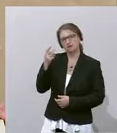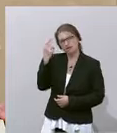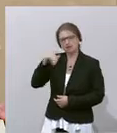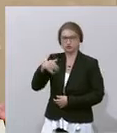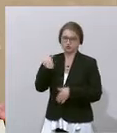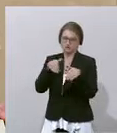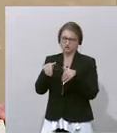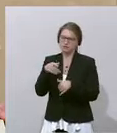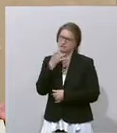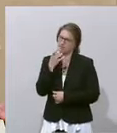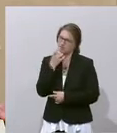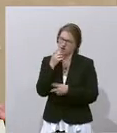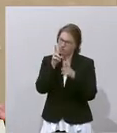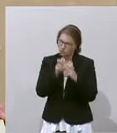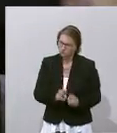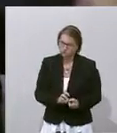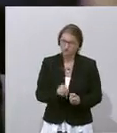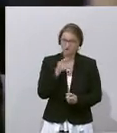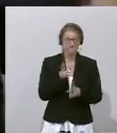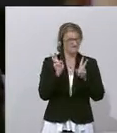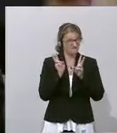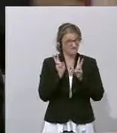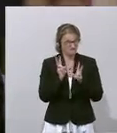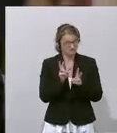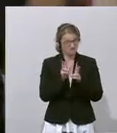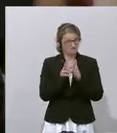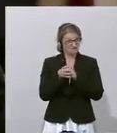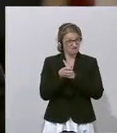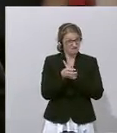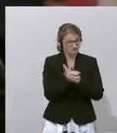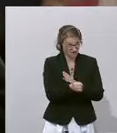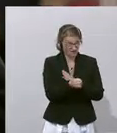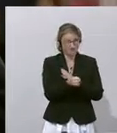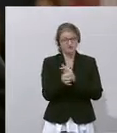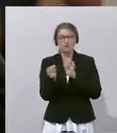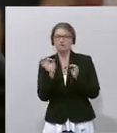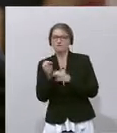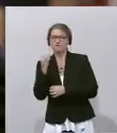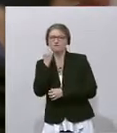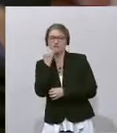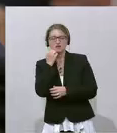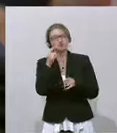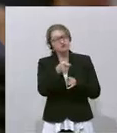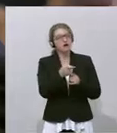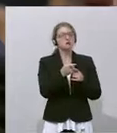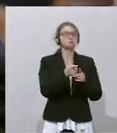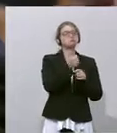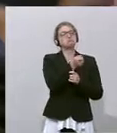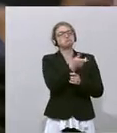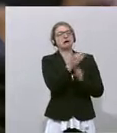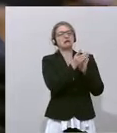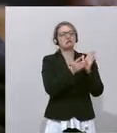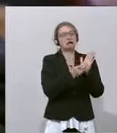-Angriff gegeben hat, der eine übersichtliche Menge von Daten in kurzer Zeit in eine